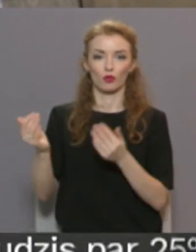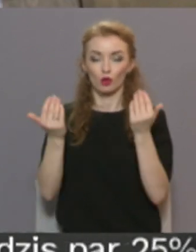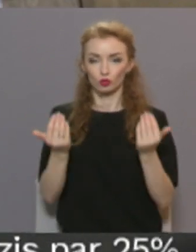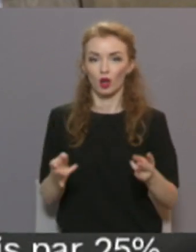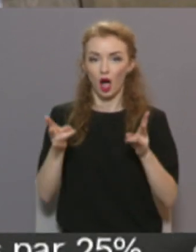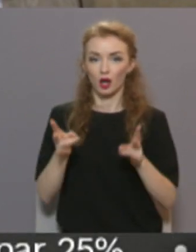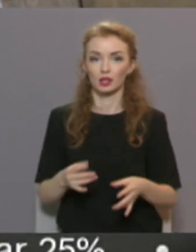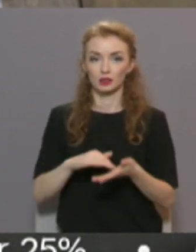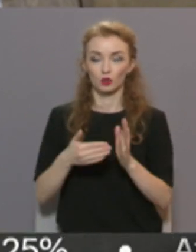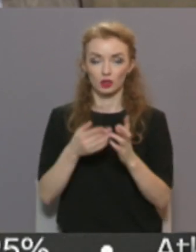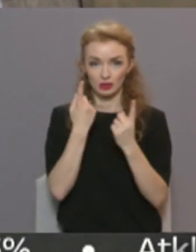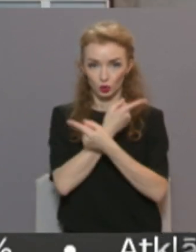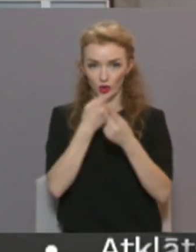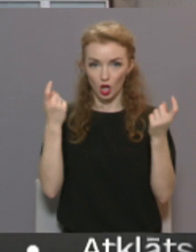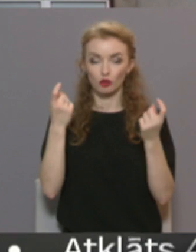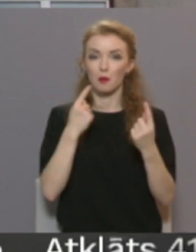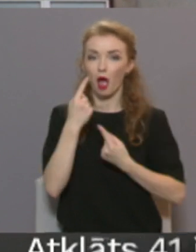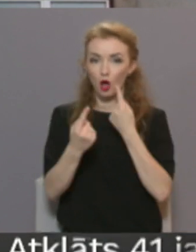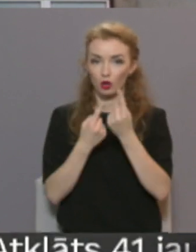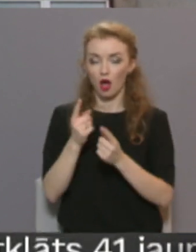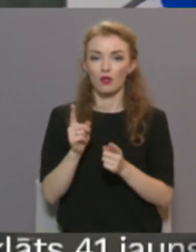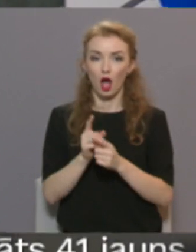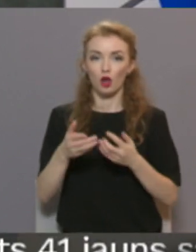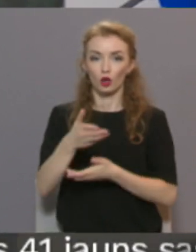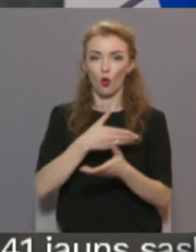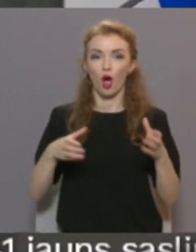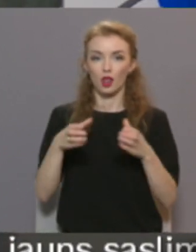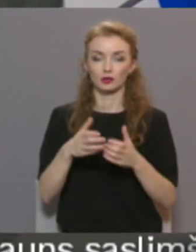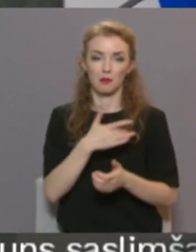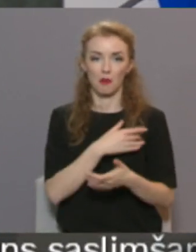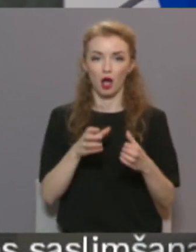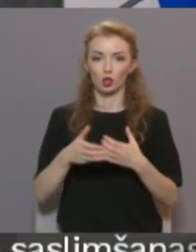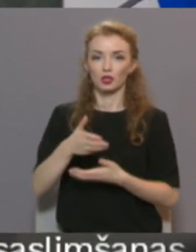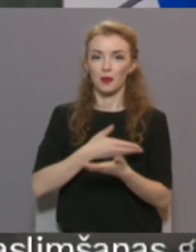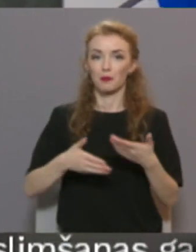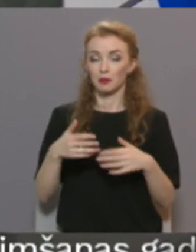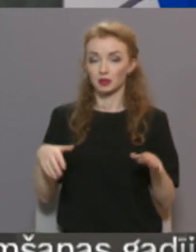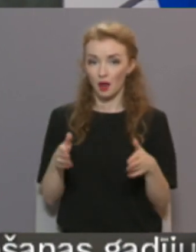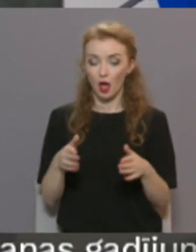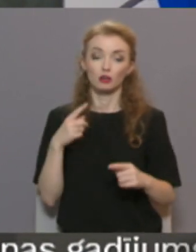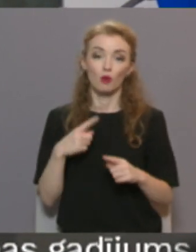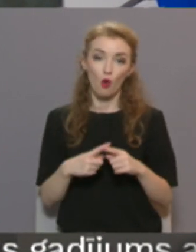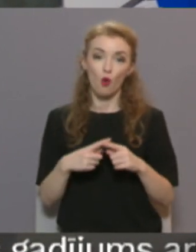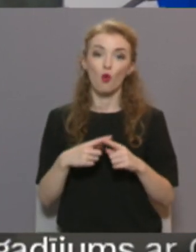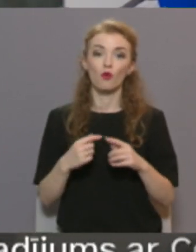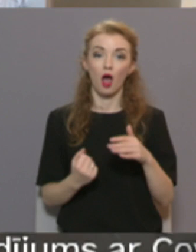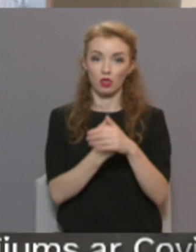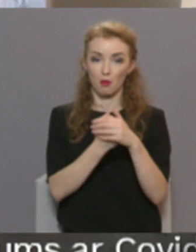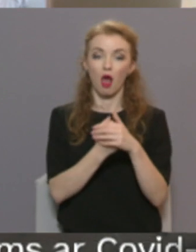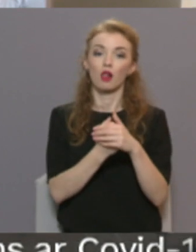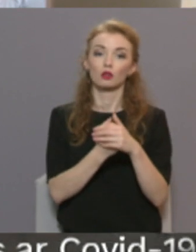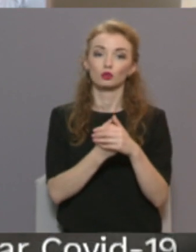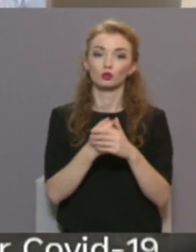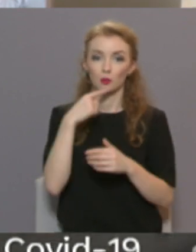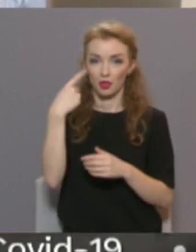ārkārtējās situācijas izsludināšana pārunāta koalīcija veidojošo partiju sadarbības sanāksmē. Atbalstu iekšlietu ministra saicinājumam